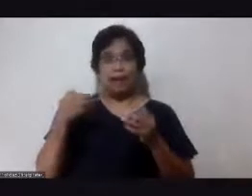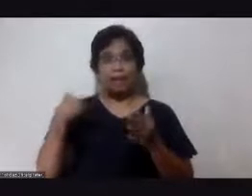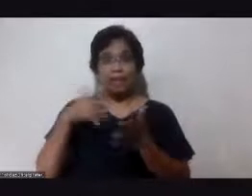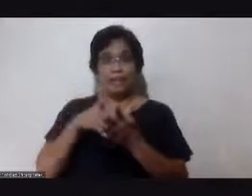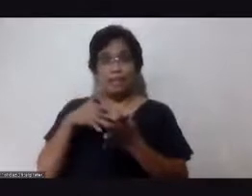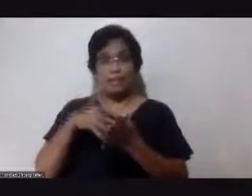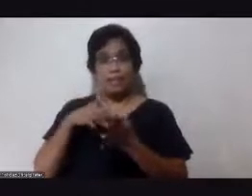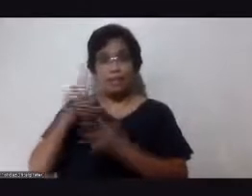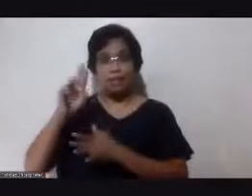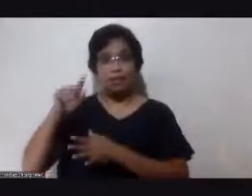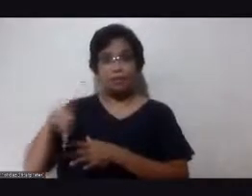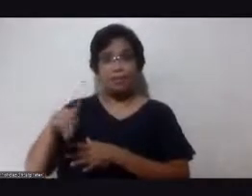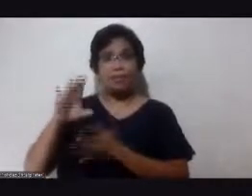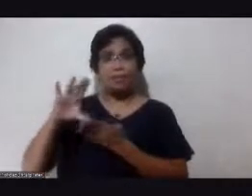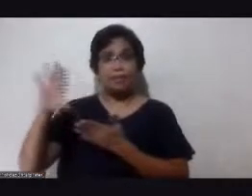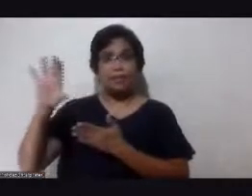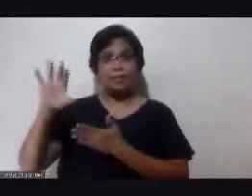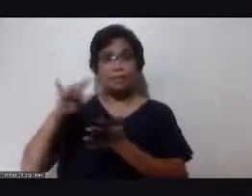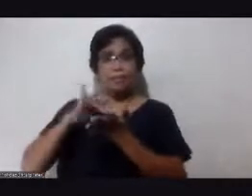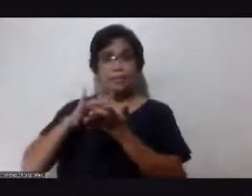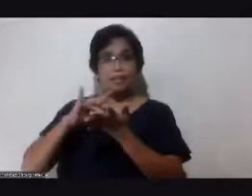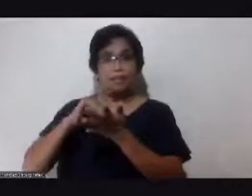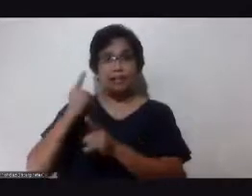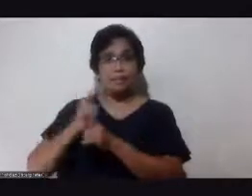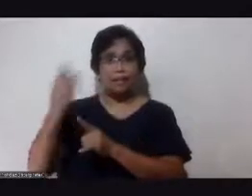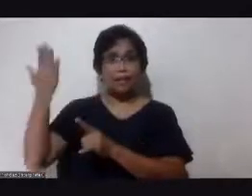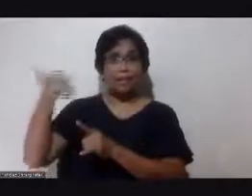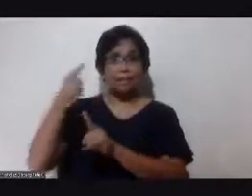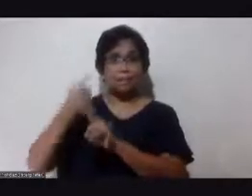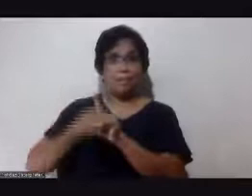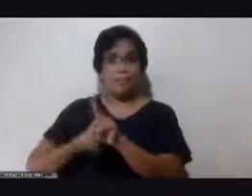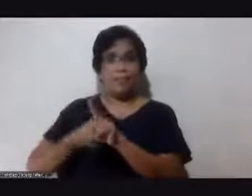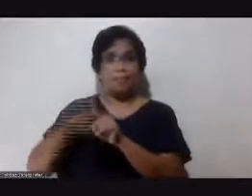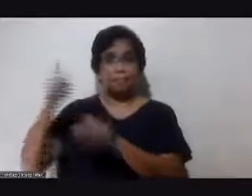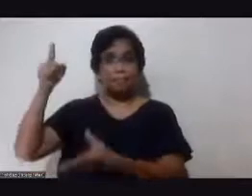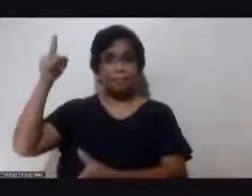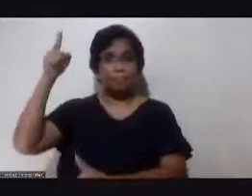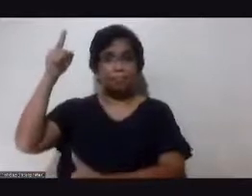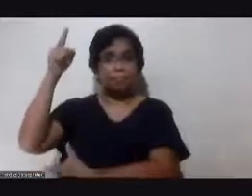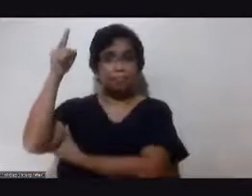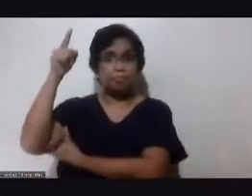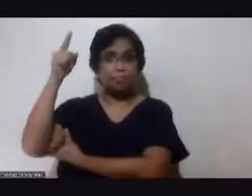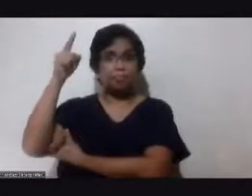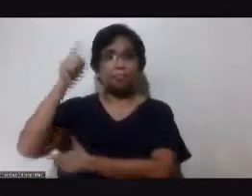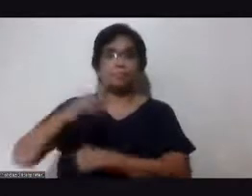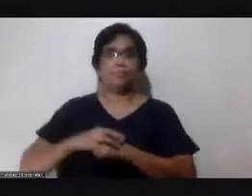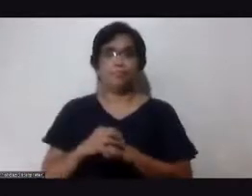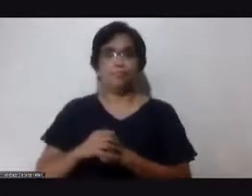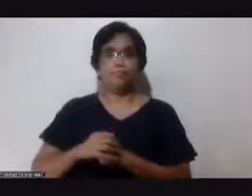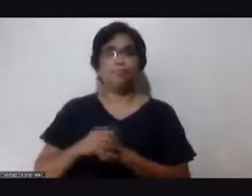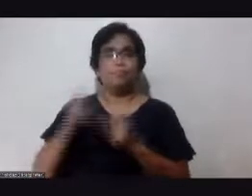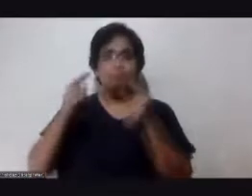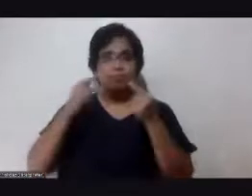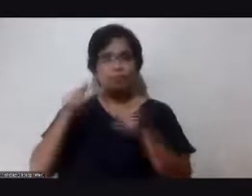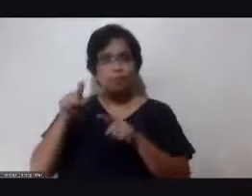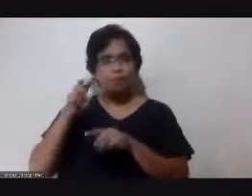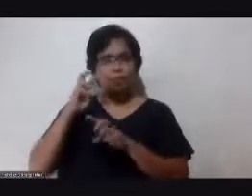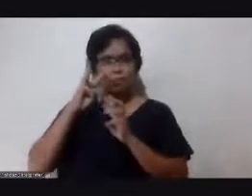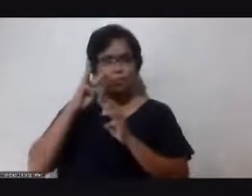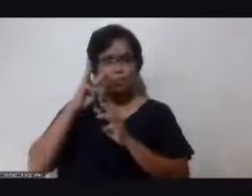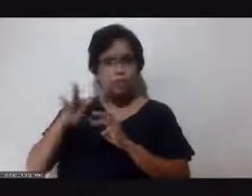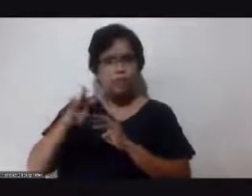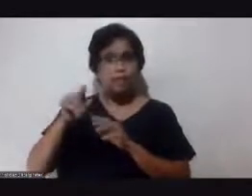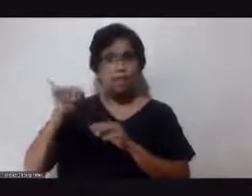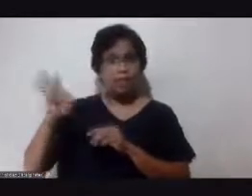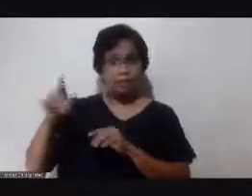sa UP College of Medicine yes at diba last month nagpalagay ako ng device yes okay saksi ako na kung